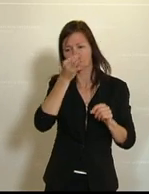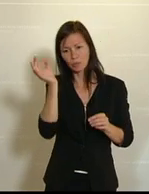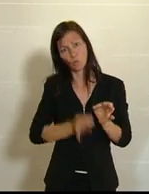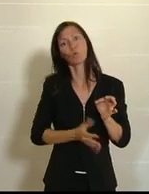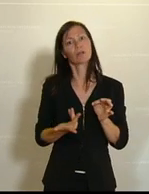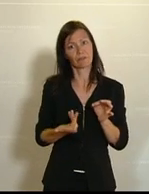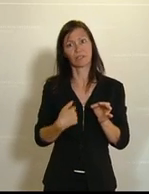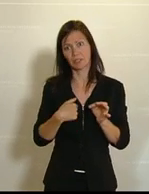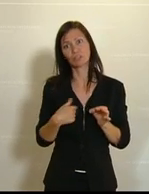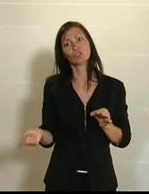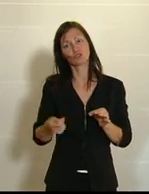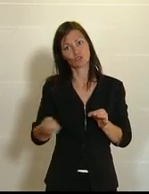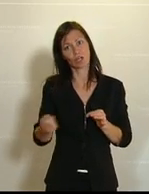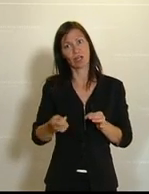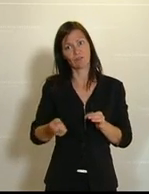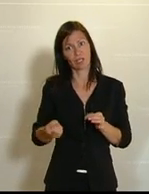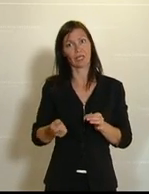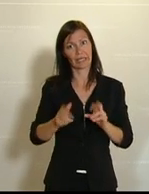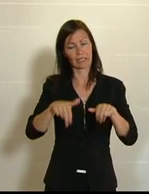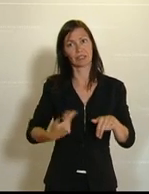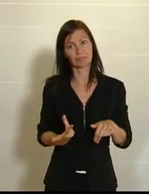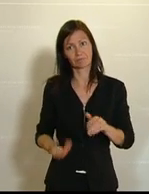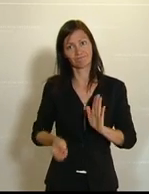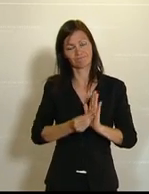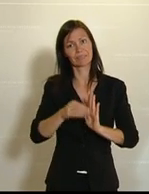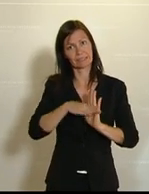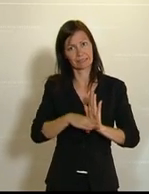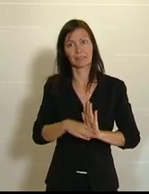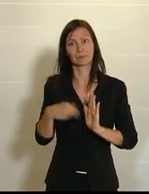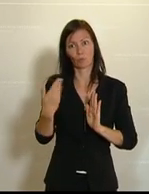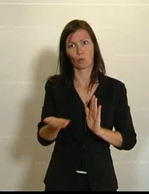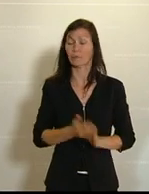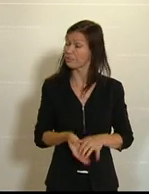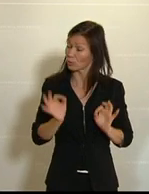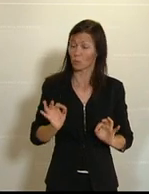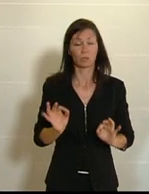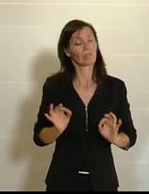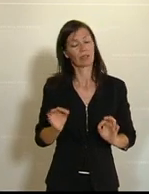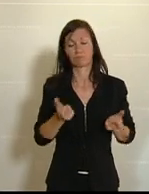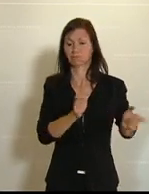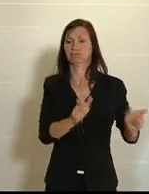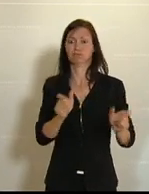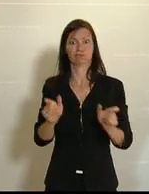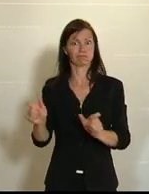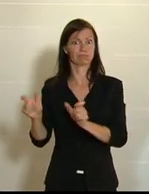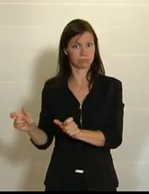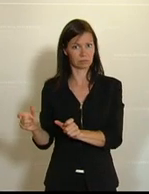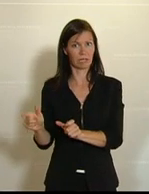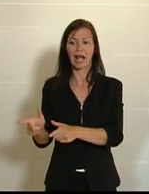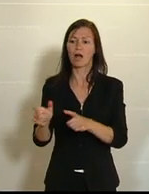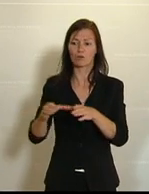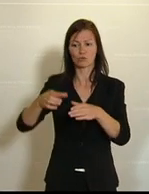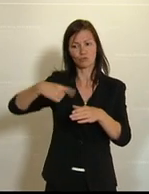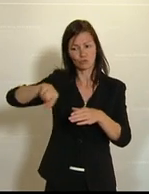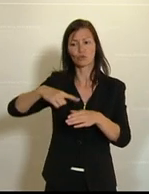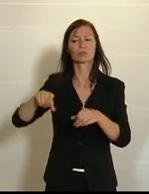Akademie machen. Glaube ich, ein begrüßenswertes Unterfangen, dass man dem einen Riegel vorschiebt. Und da ist aus dem Ausschuss auch